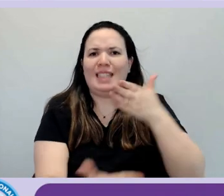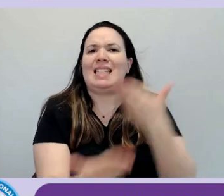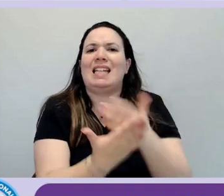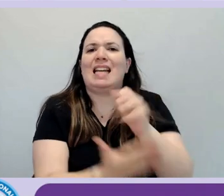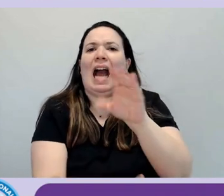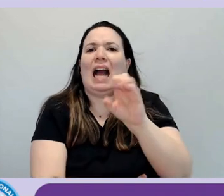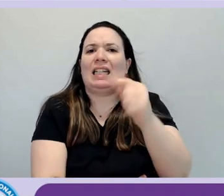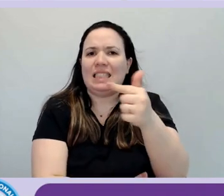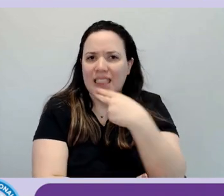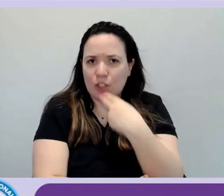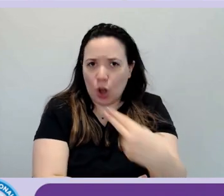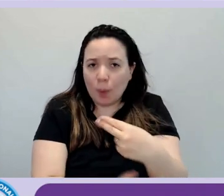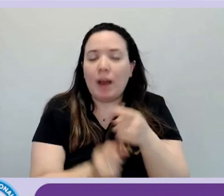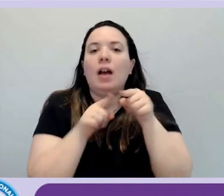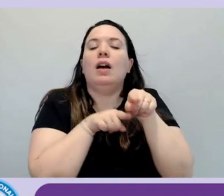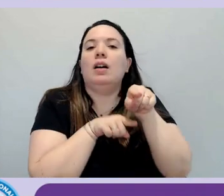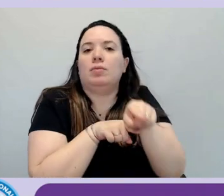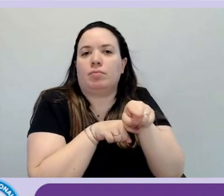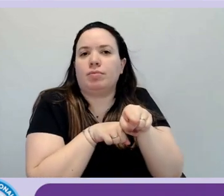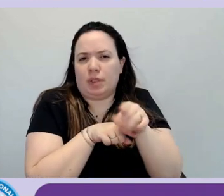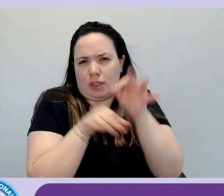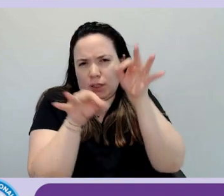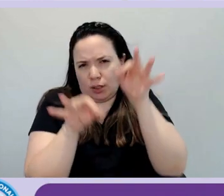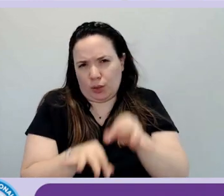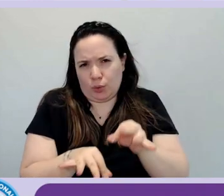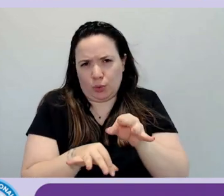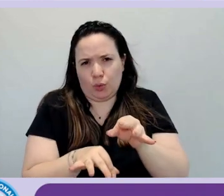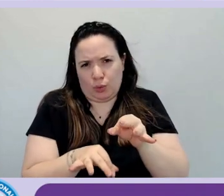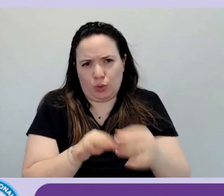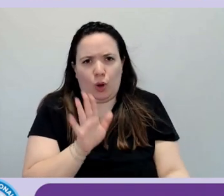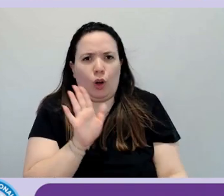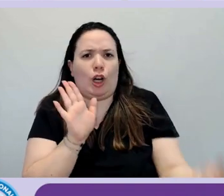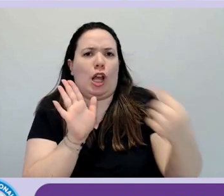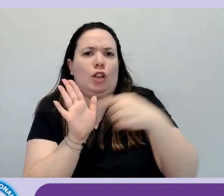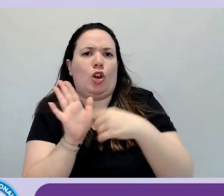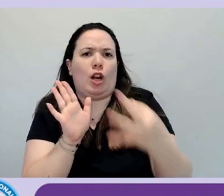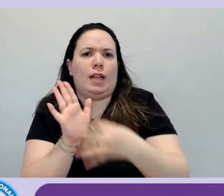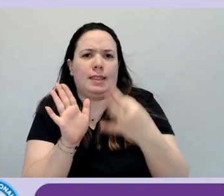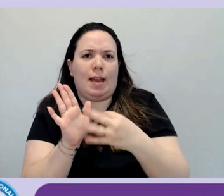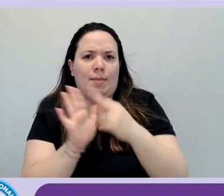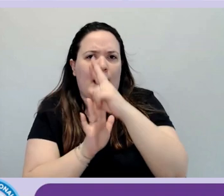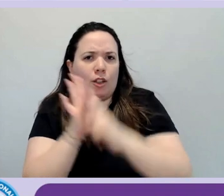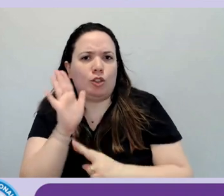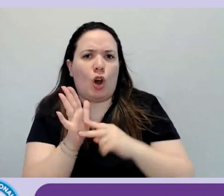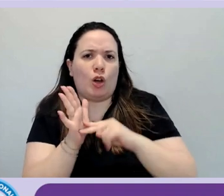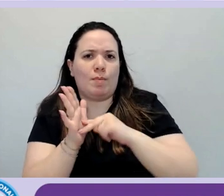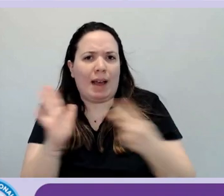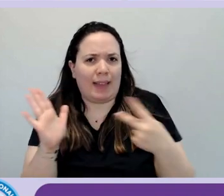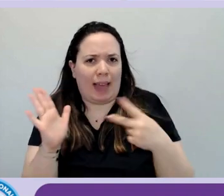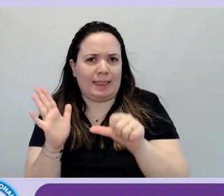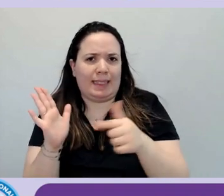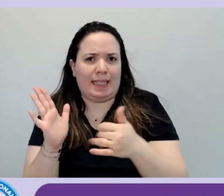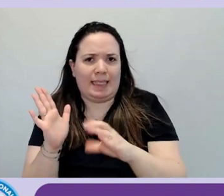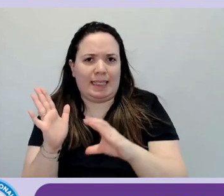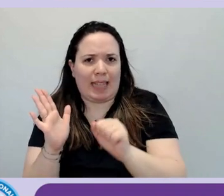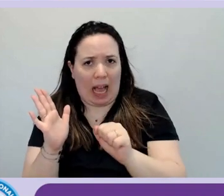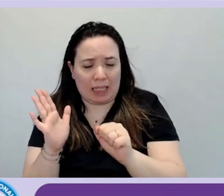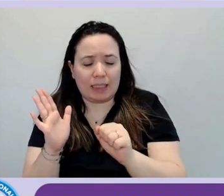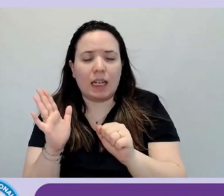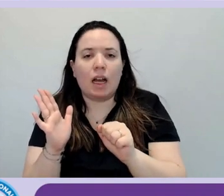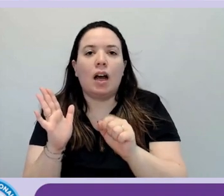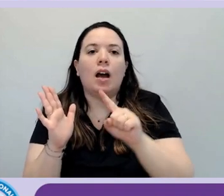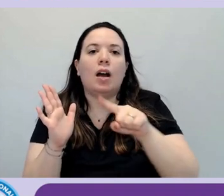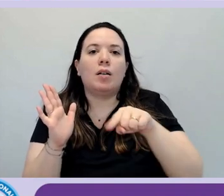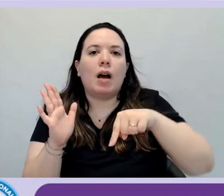si rifarà sulla norma tecnica attualmente referenziata dalla stanca ma poi sarà la